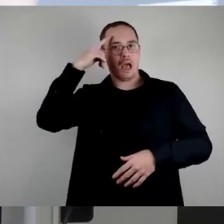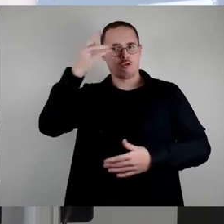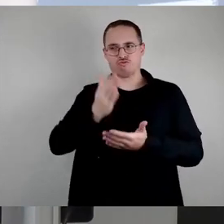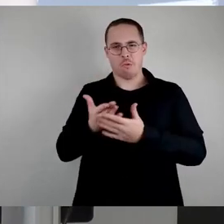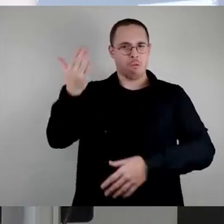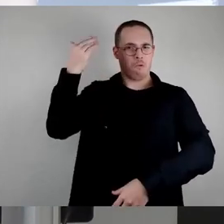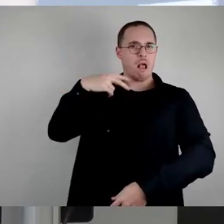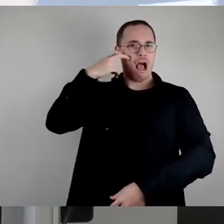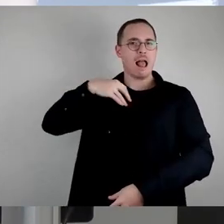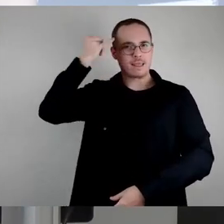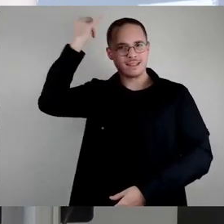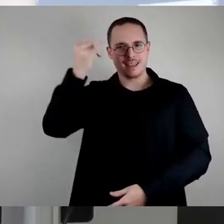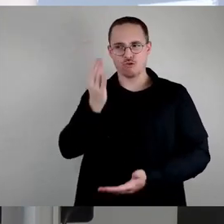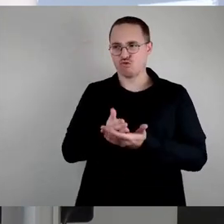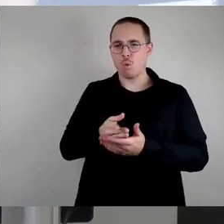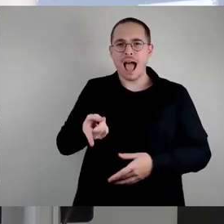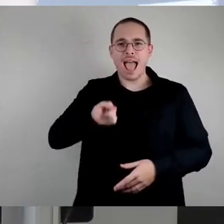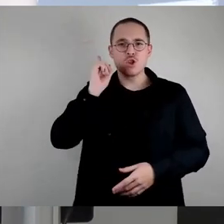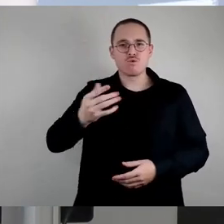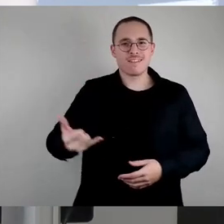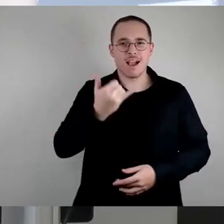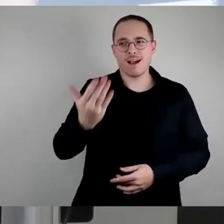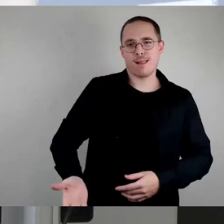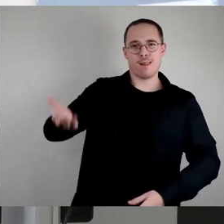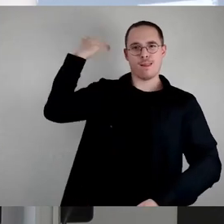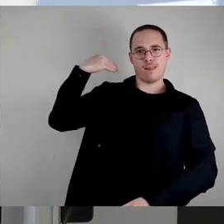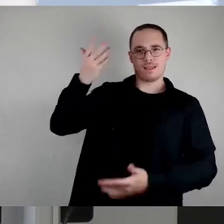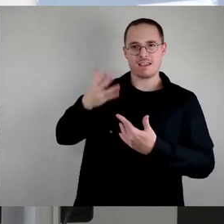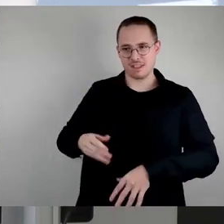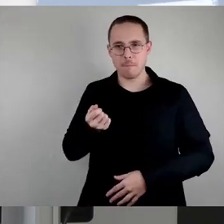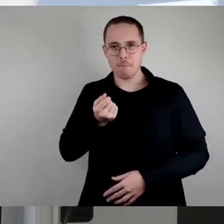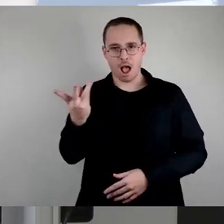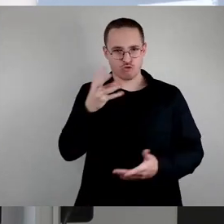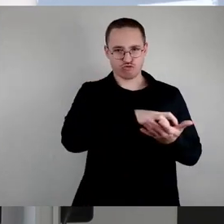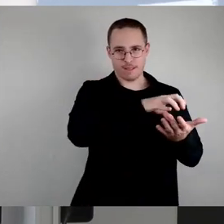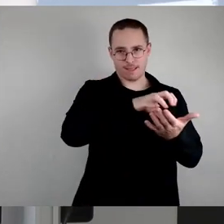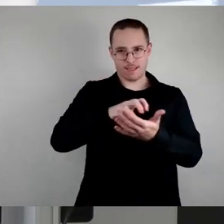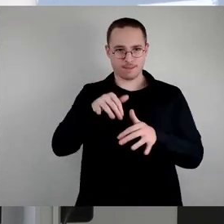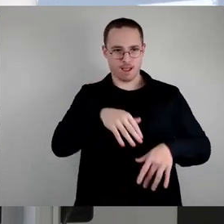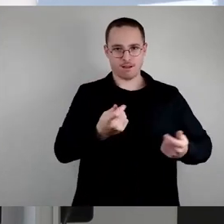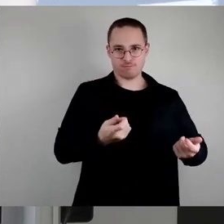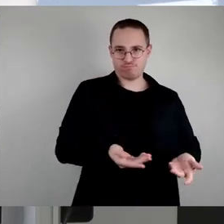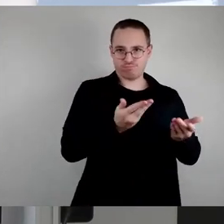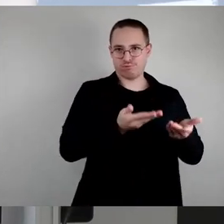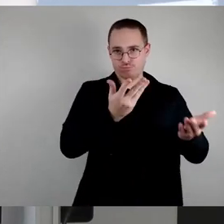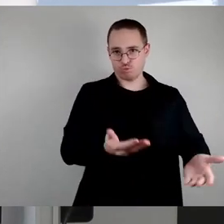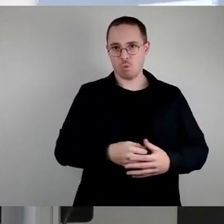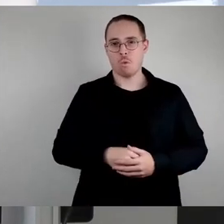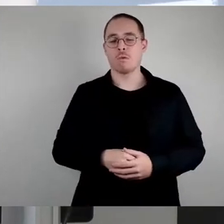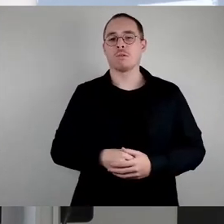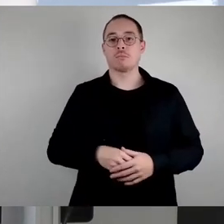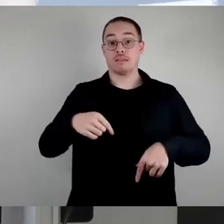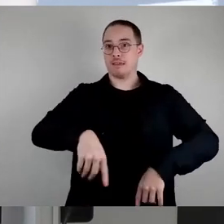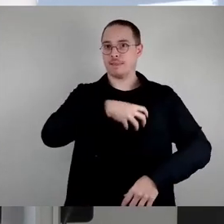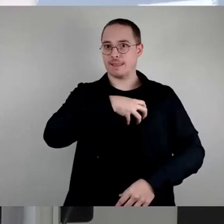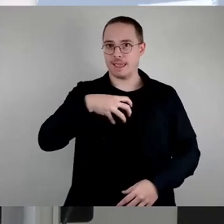vor 100 Jahren eingeführt worden in sehr vielen Städten. Und hier in Dresden ist